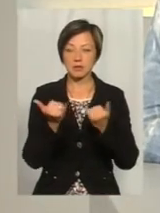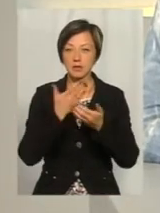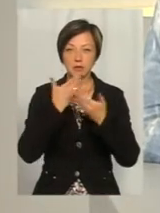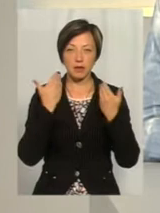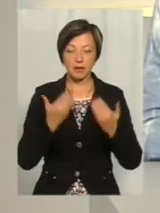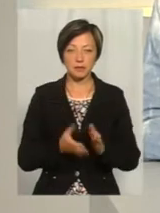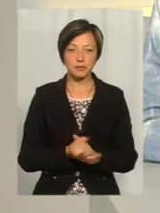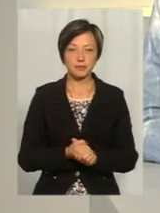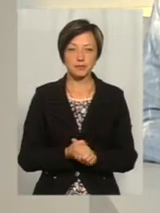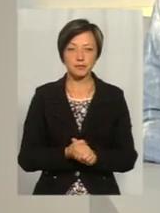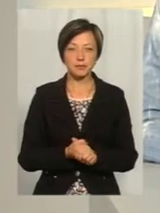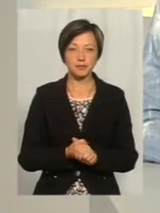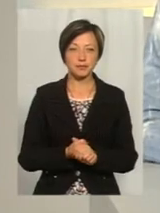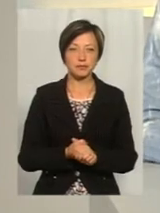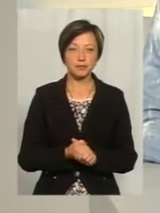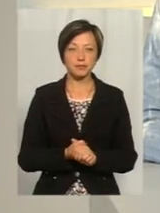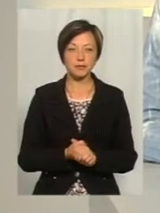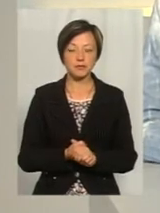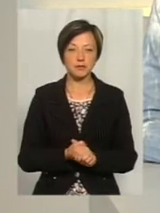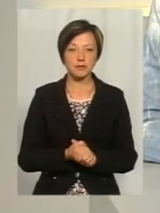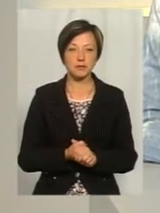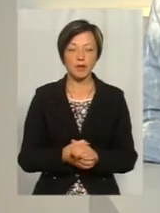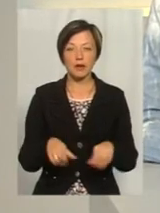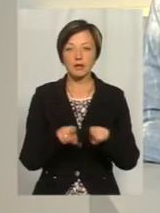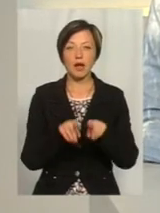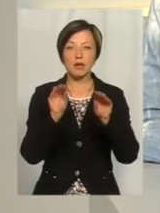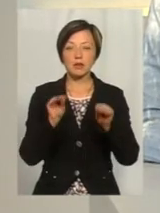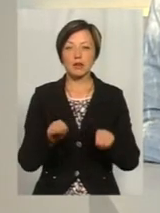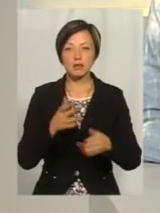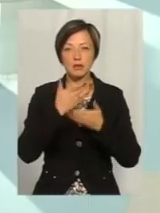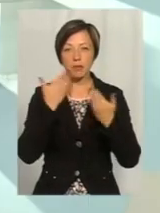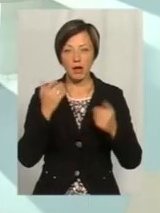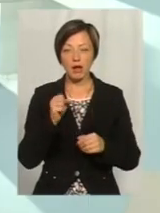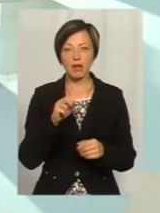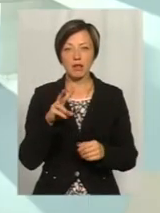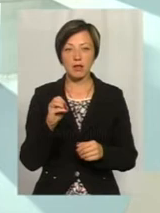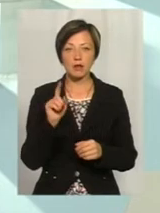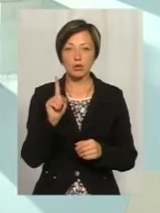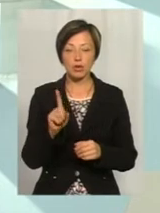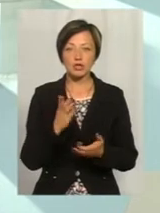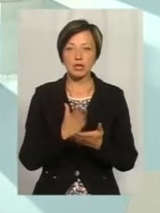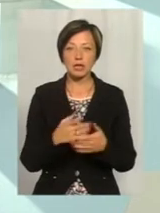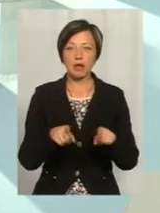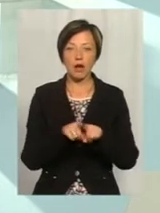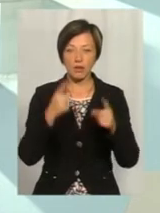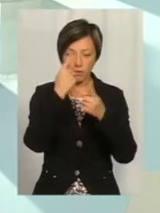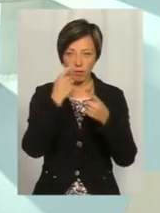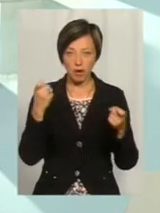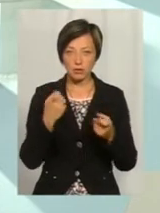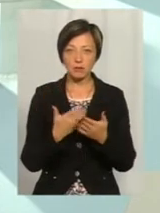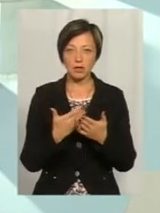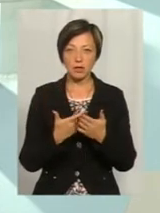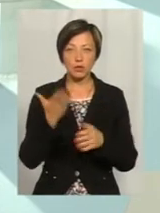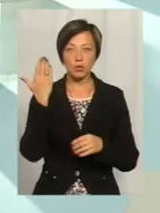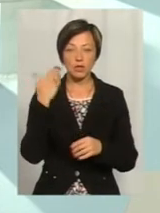в області тюнерами? Так, таких даних немає, але, до речі, є така інформація, що, наприклад,